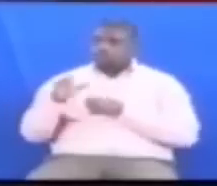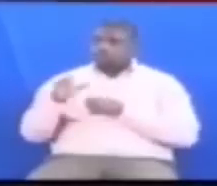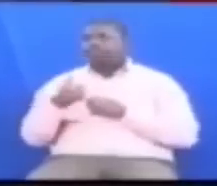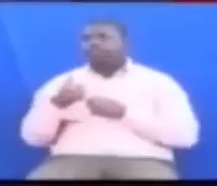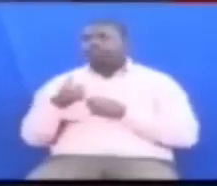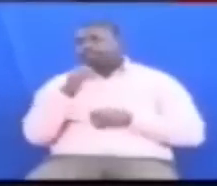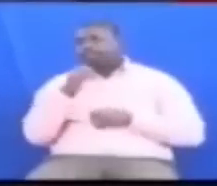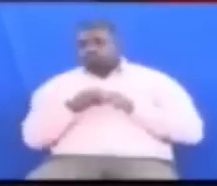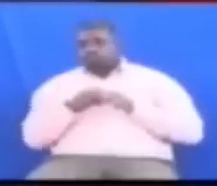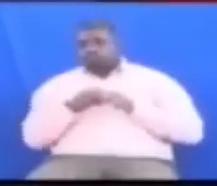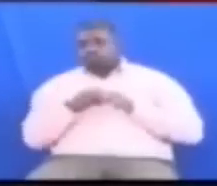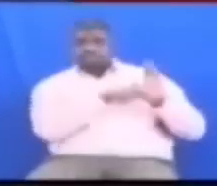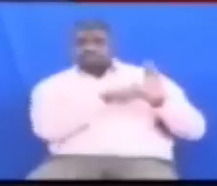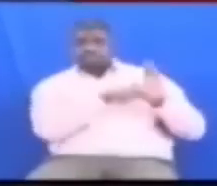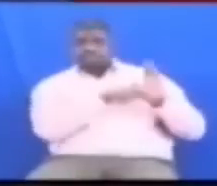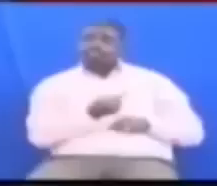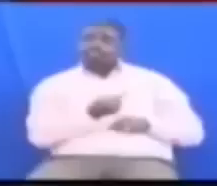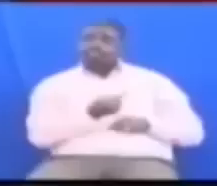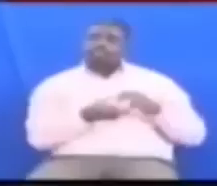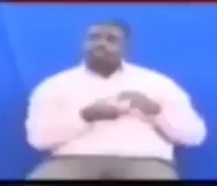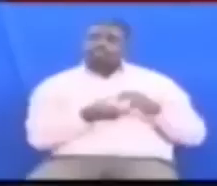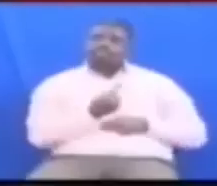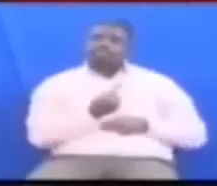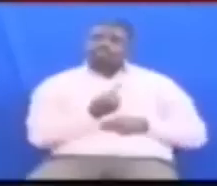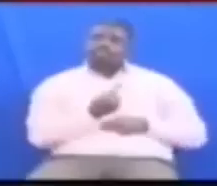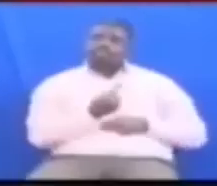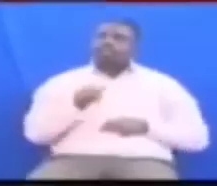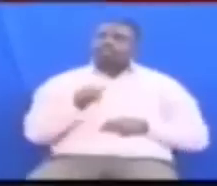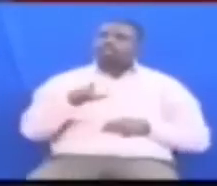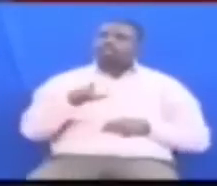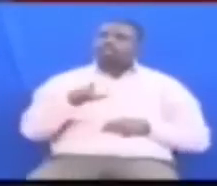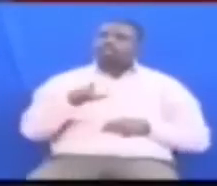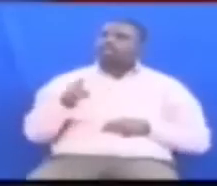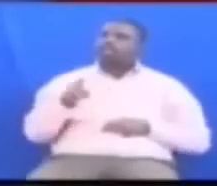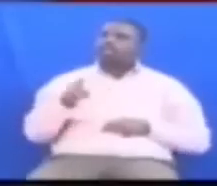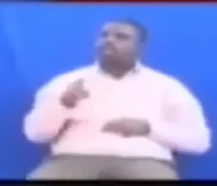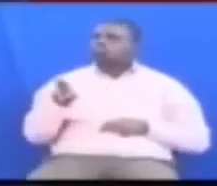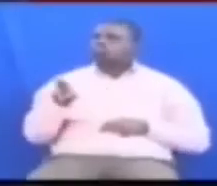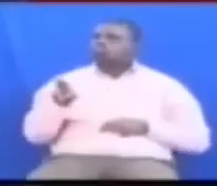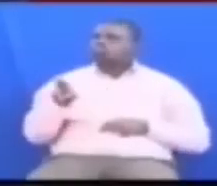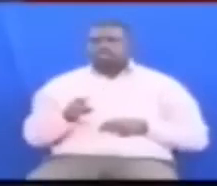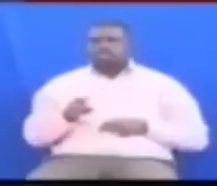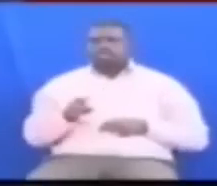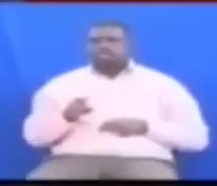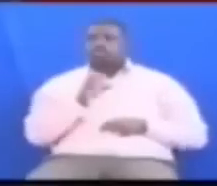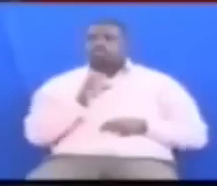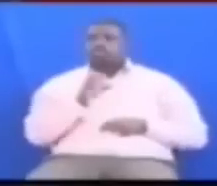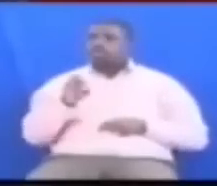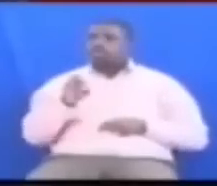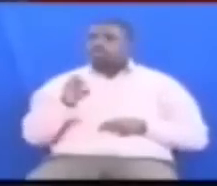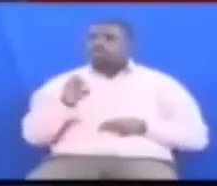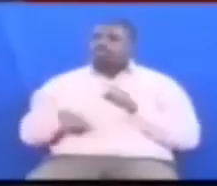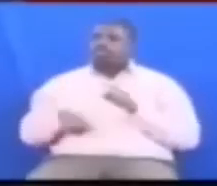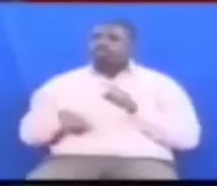Haasa kule kwetu kule kusini Kwa mfano kuna kata mwoja kata ya naringu Pala mtu ala vijini Chama chanichi kafu kilipambana Ngembea wetu